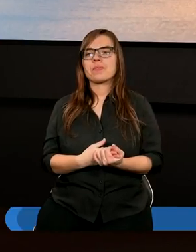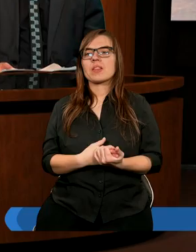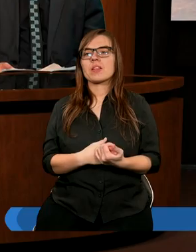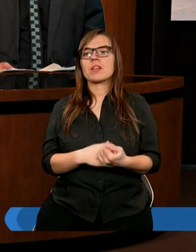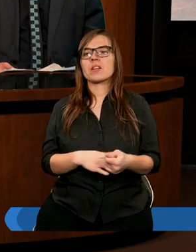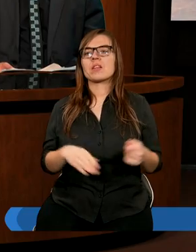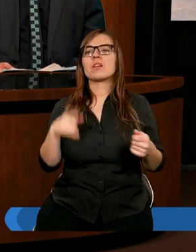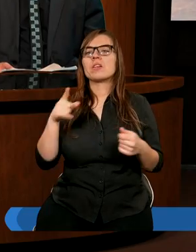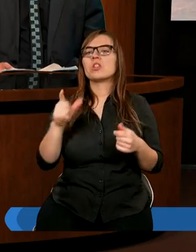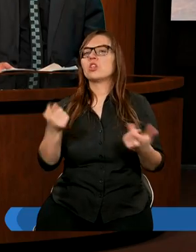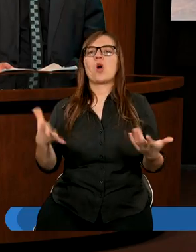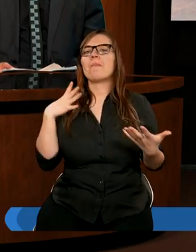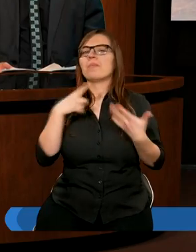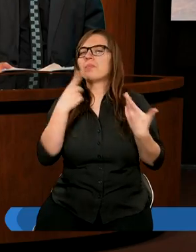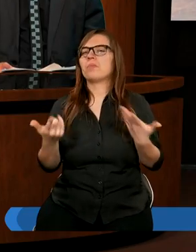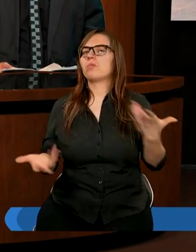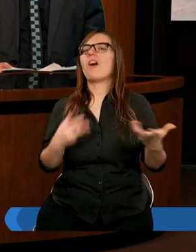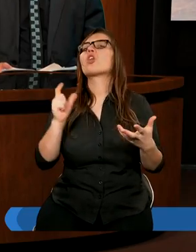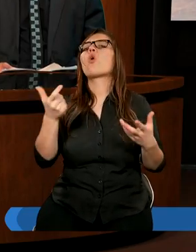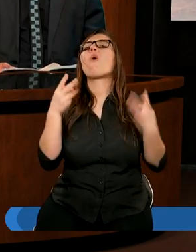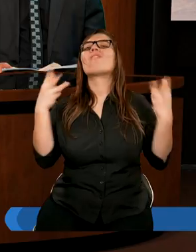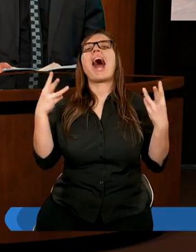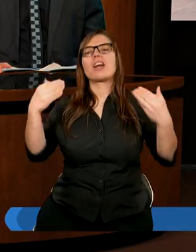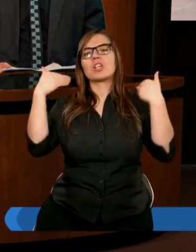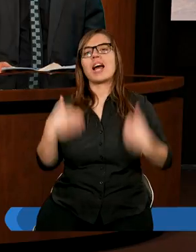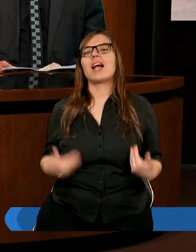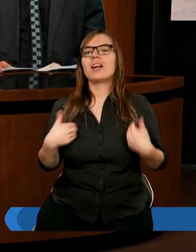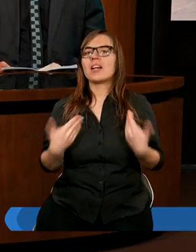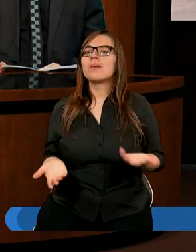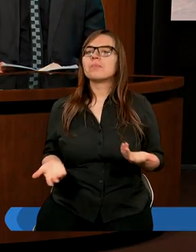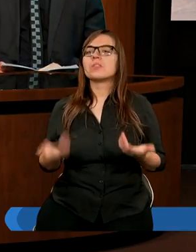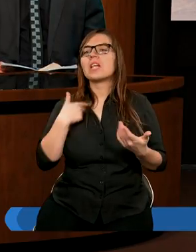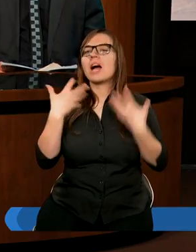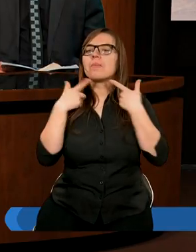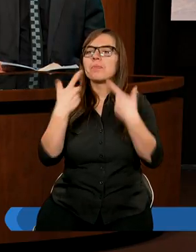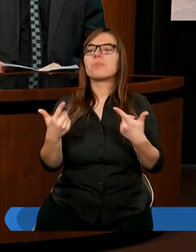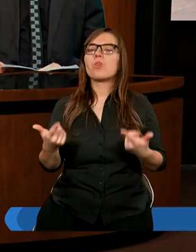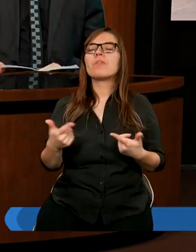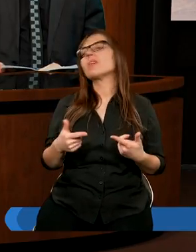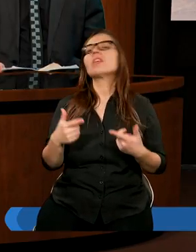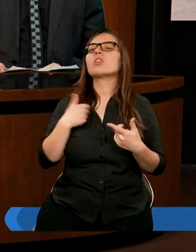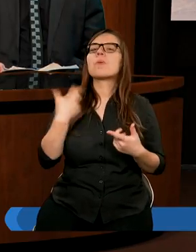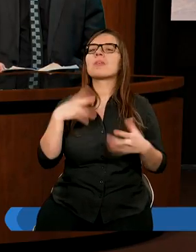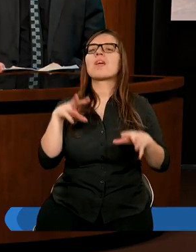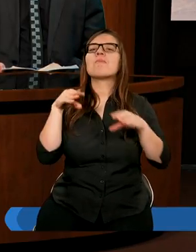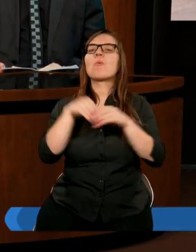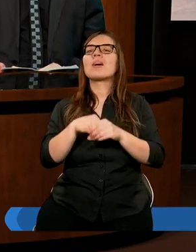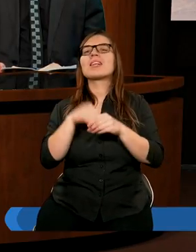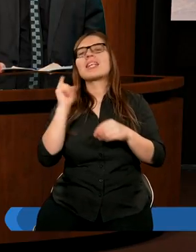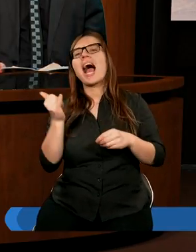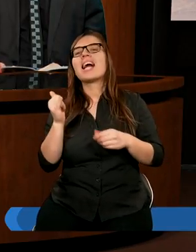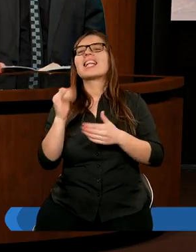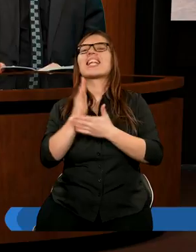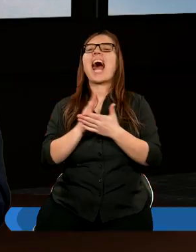To jest trudne, ale co byśmy powiedzieli, co jest ważne dla nas? Ja chciałbym powiedzieć, żebyśmy nie popadali w jakąś